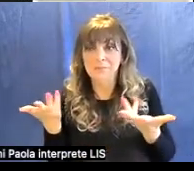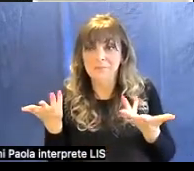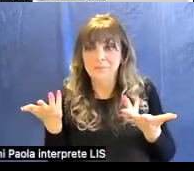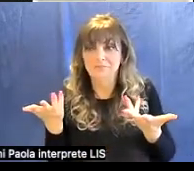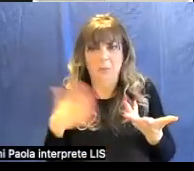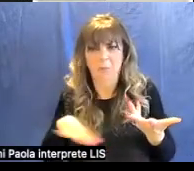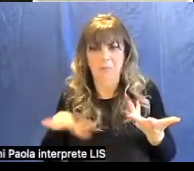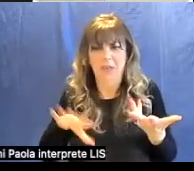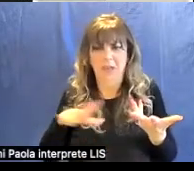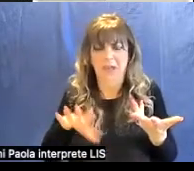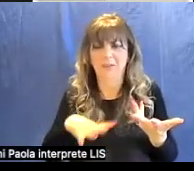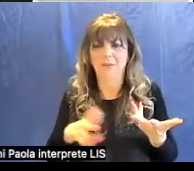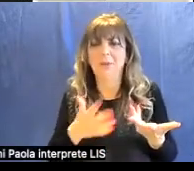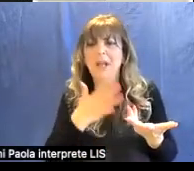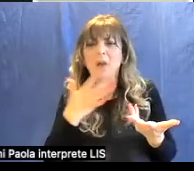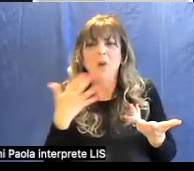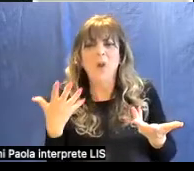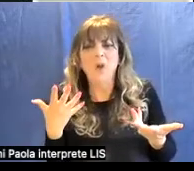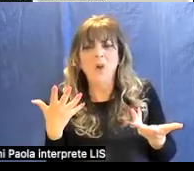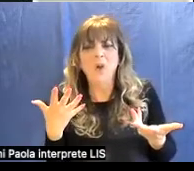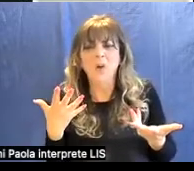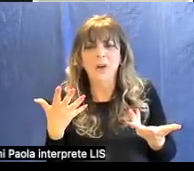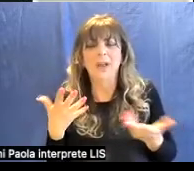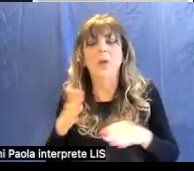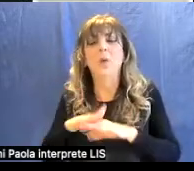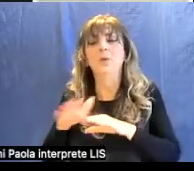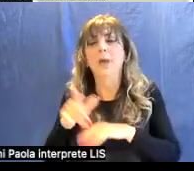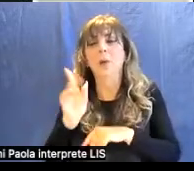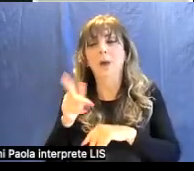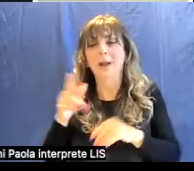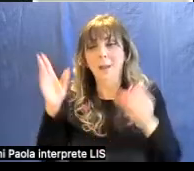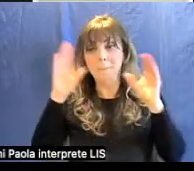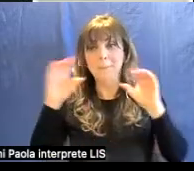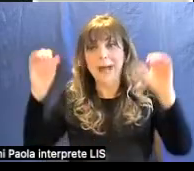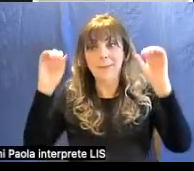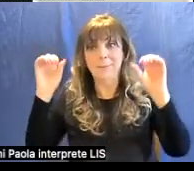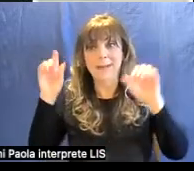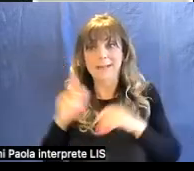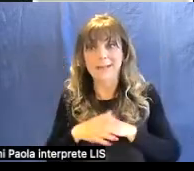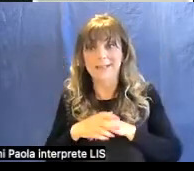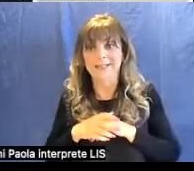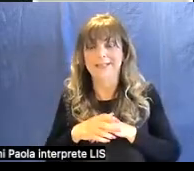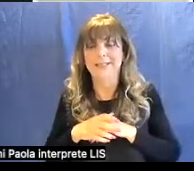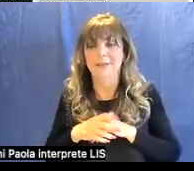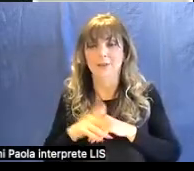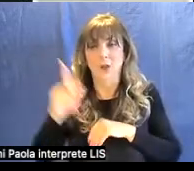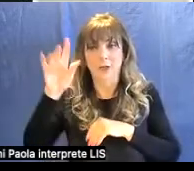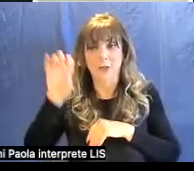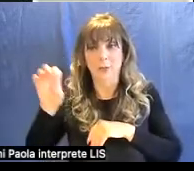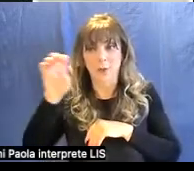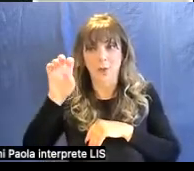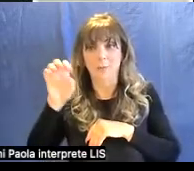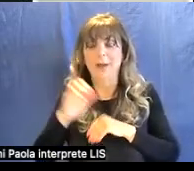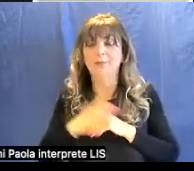disprezzavano perché era un colore spesso utilizzato dai barbari nel nord nel nord dell'Europa quindi